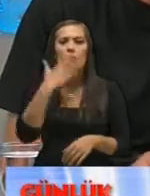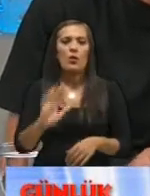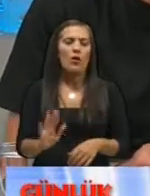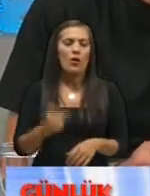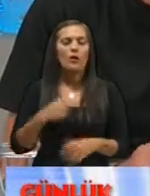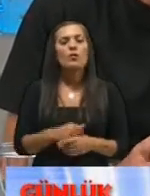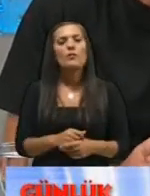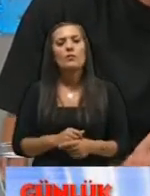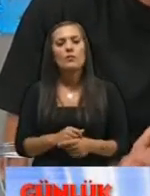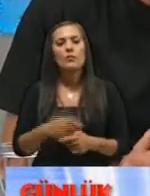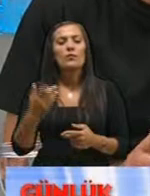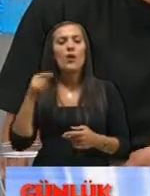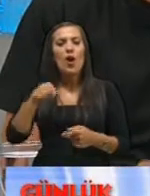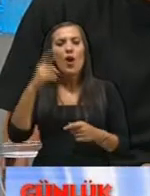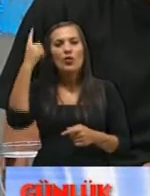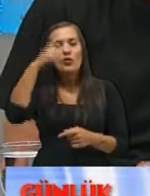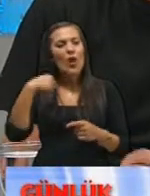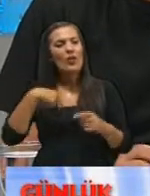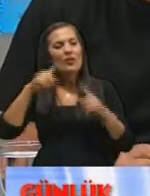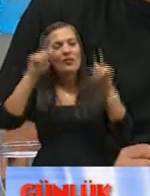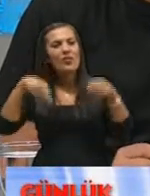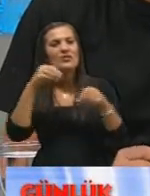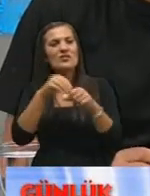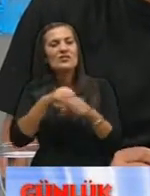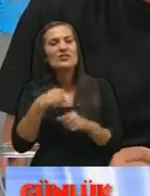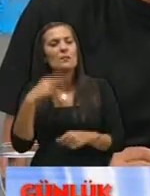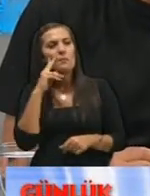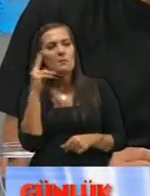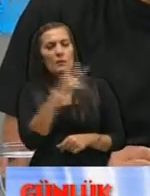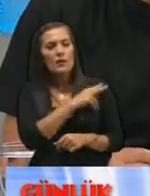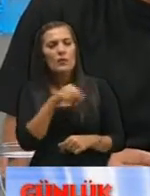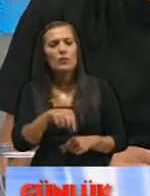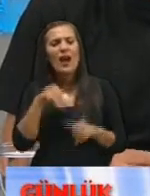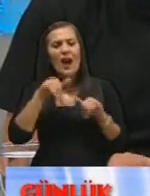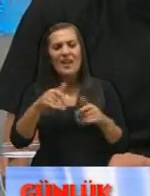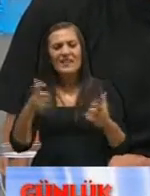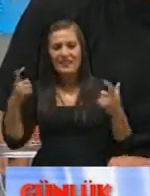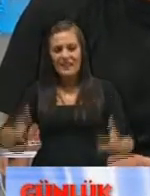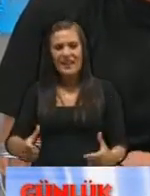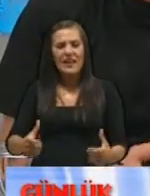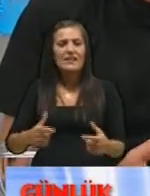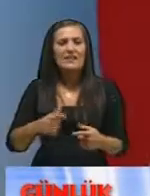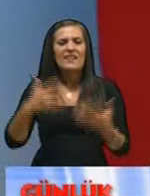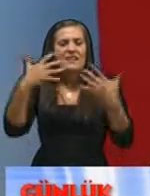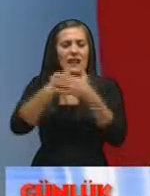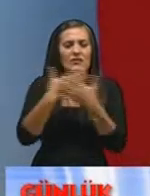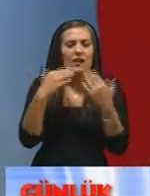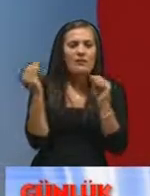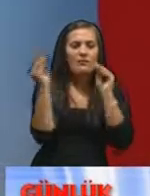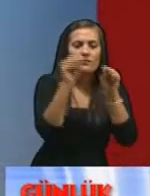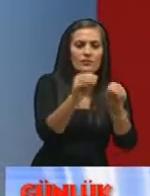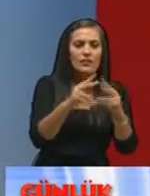rastlamadım bunun eğitimi yok diyorsunuz görüntülerimizden şöyle bakıyorum bir taraftan da aynı mekanı gece havası